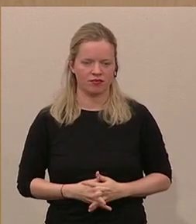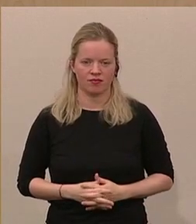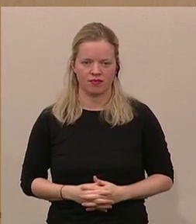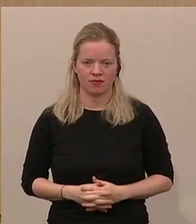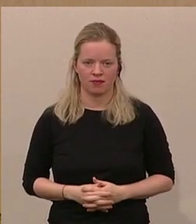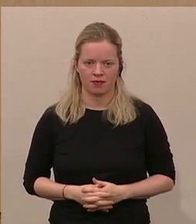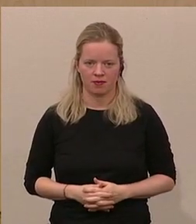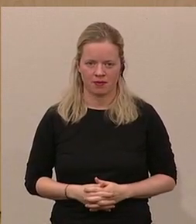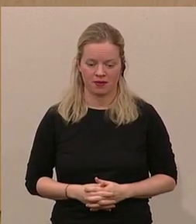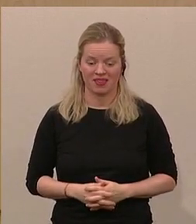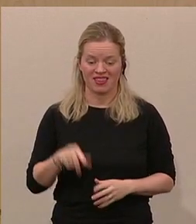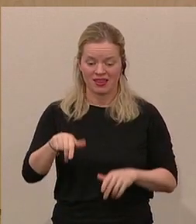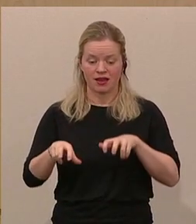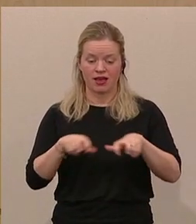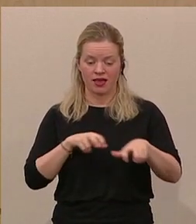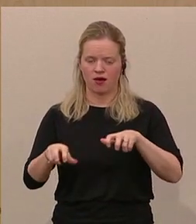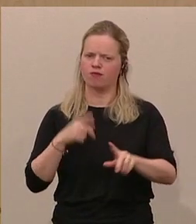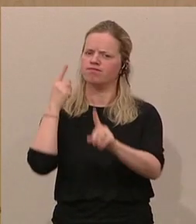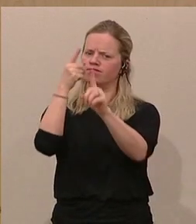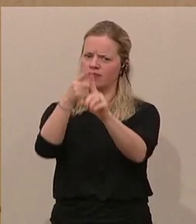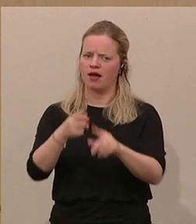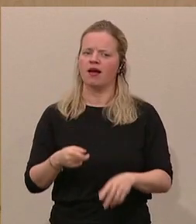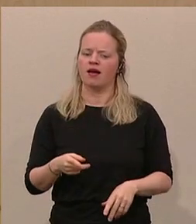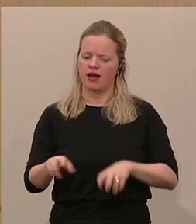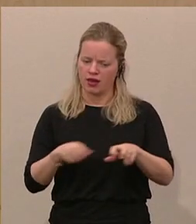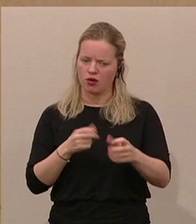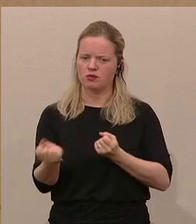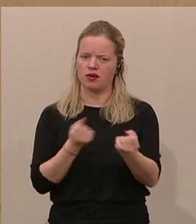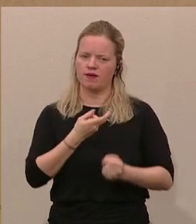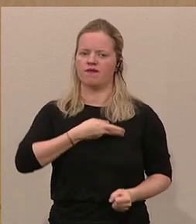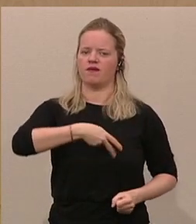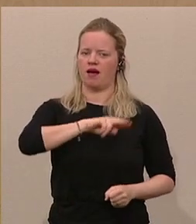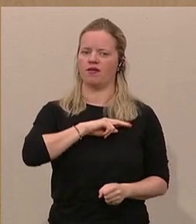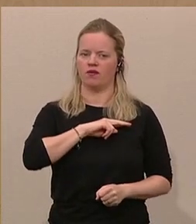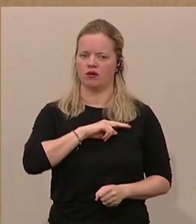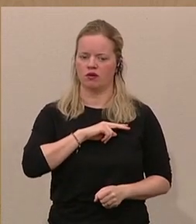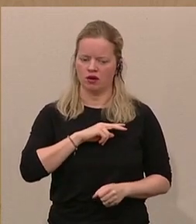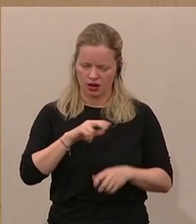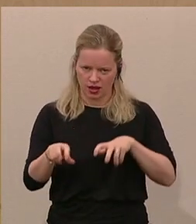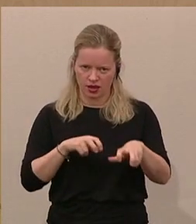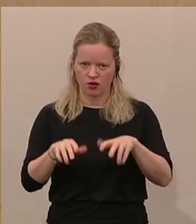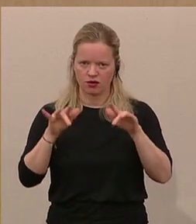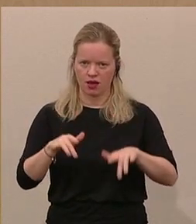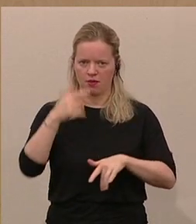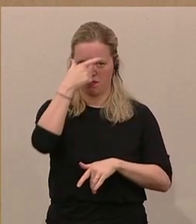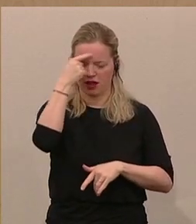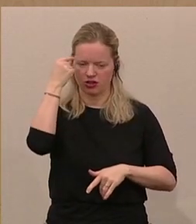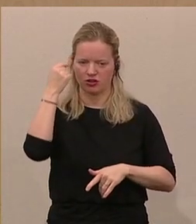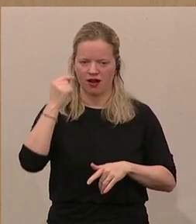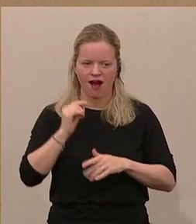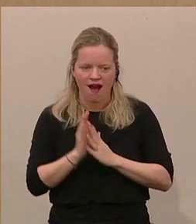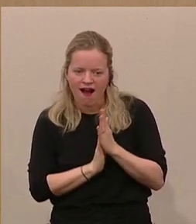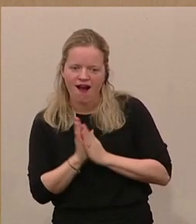Diese Regierung steht für eine verantwortungsvolle Regierungspolitik. Wir sind eine Regierung mit Menschen, die darauf brennen,